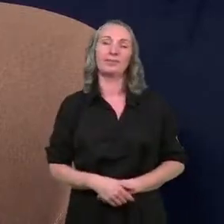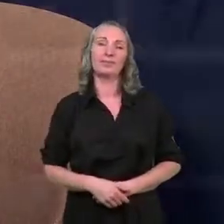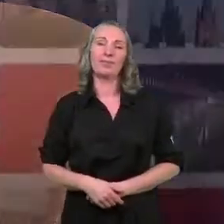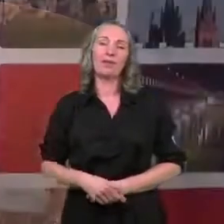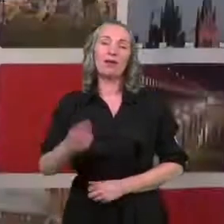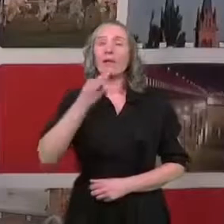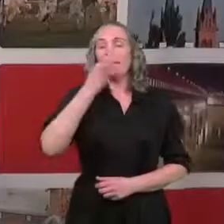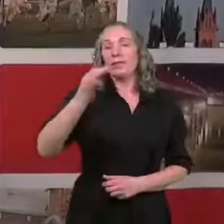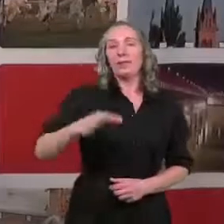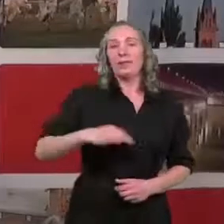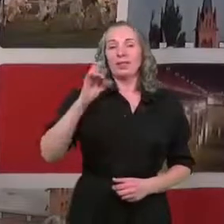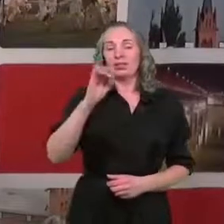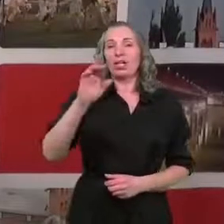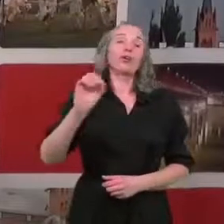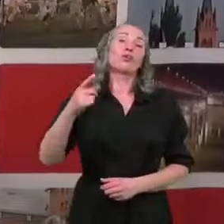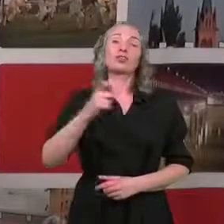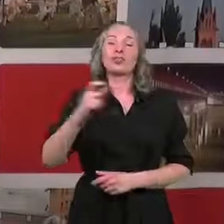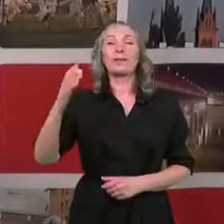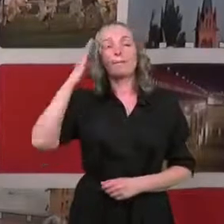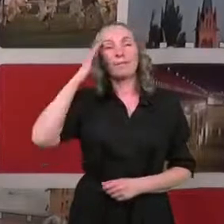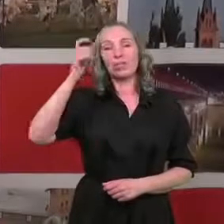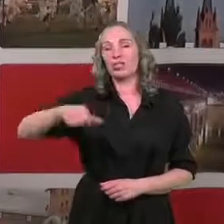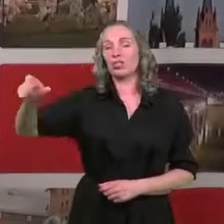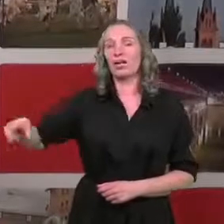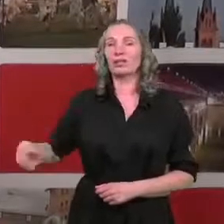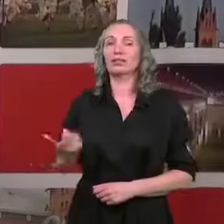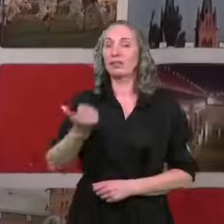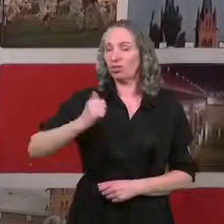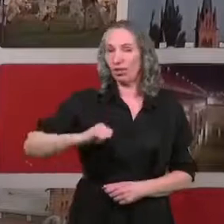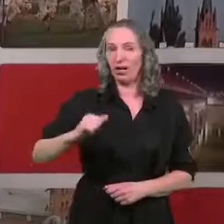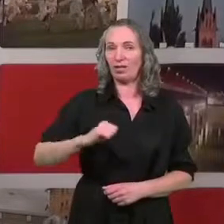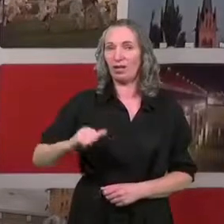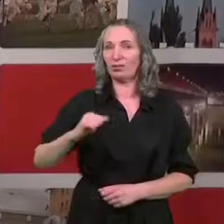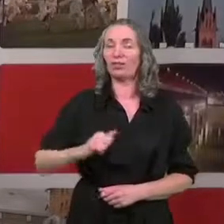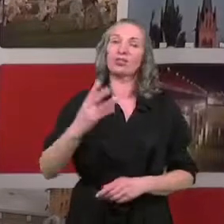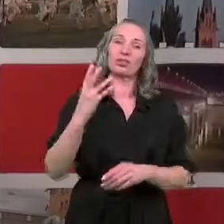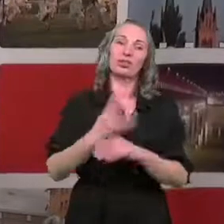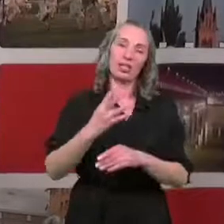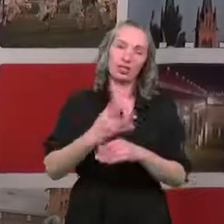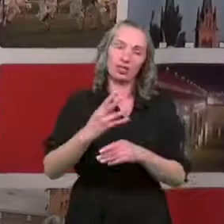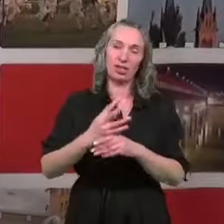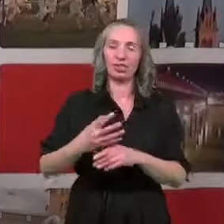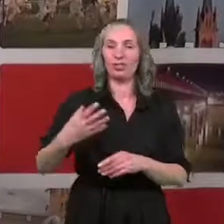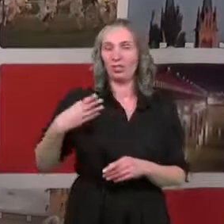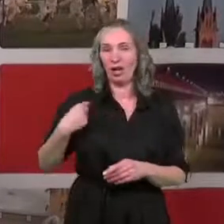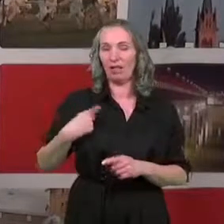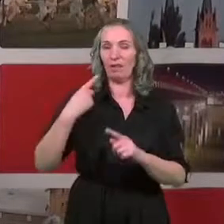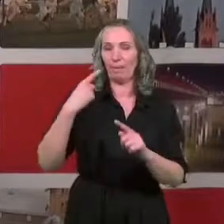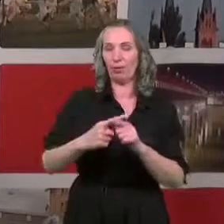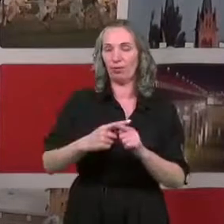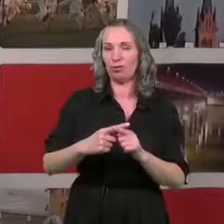Pytanie od pana Grzegorza. Czy mieszkańcy, czy czekający 40-latkowie plus